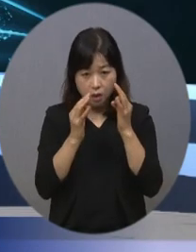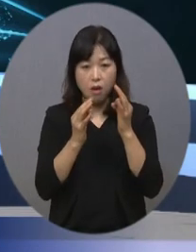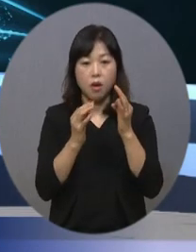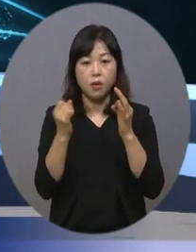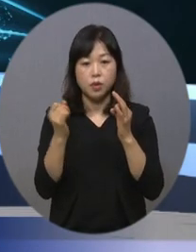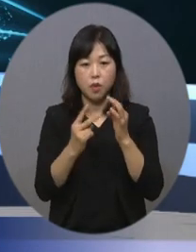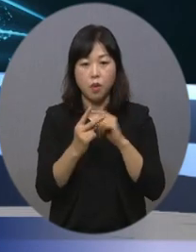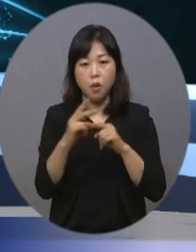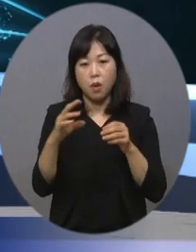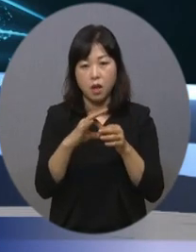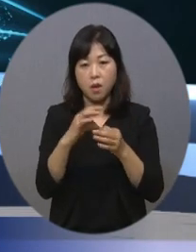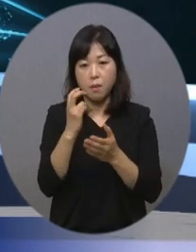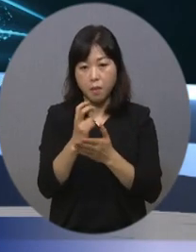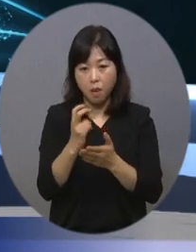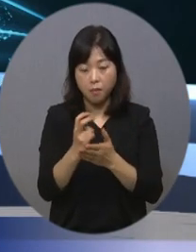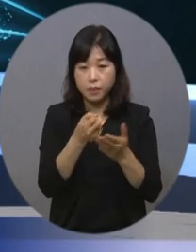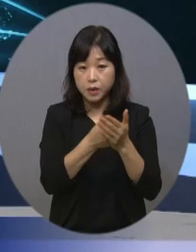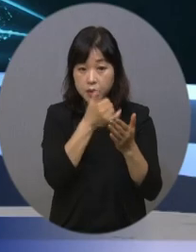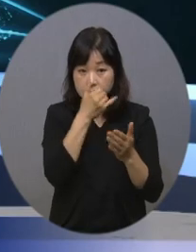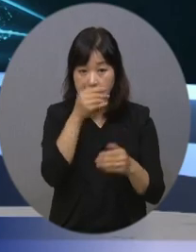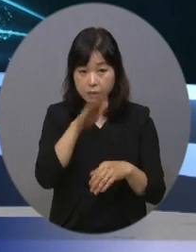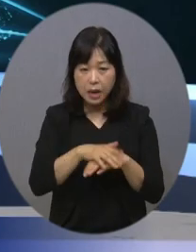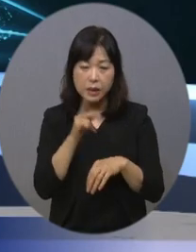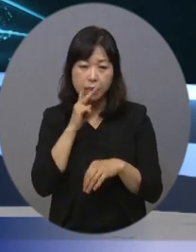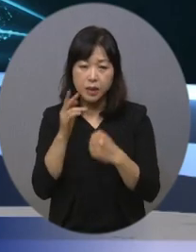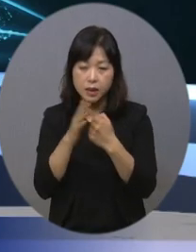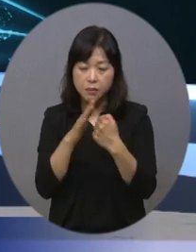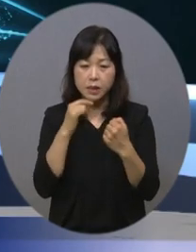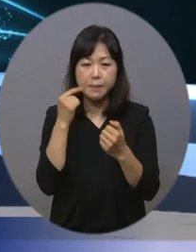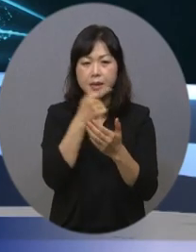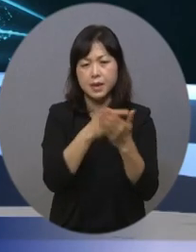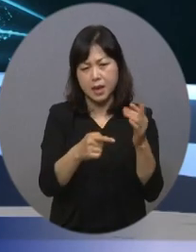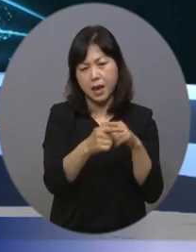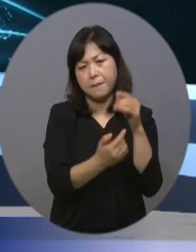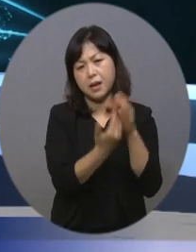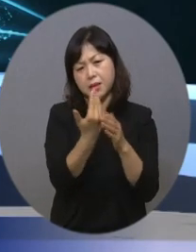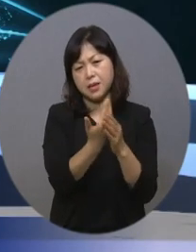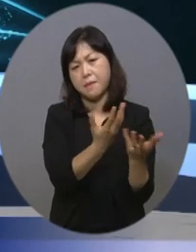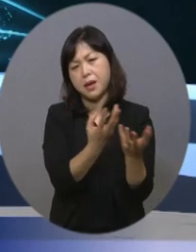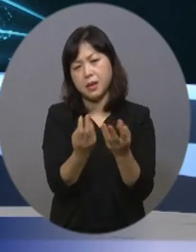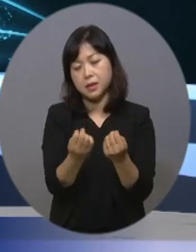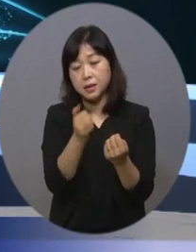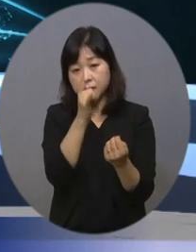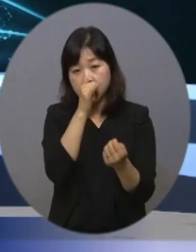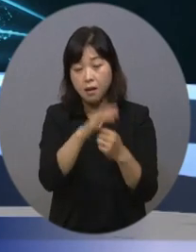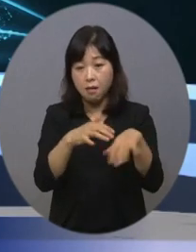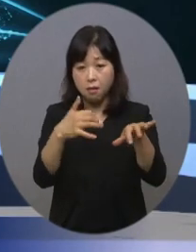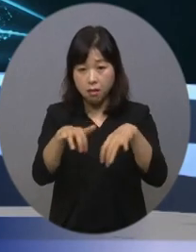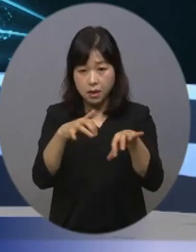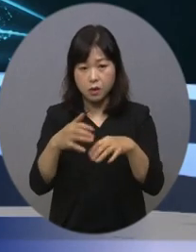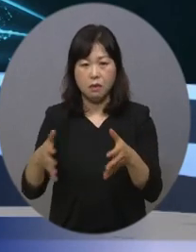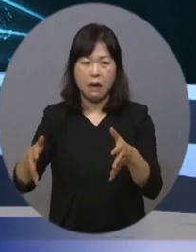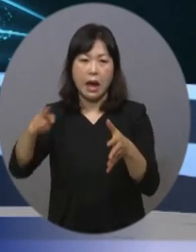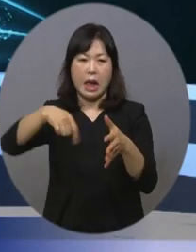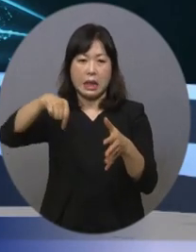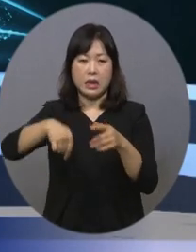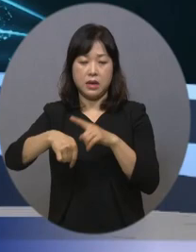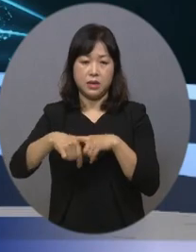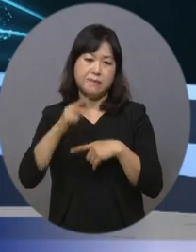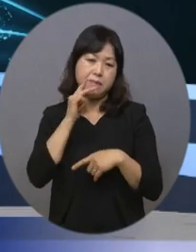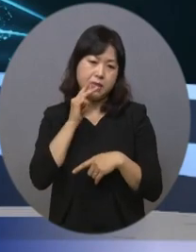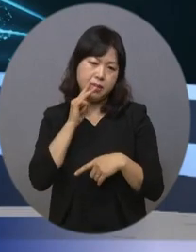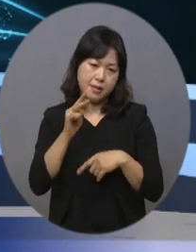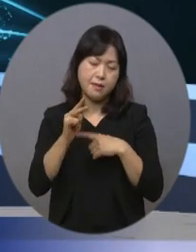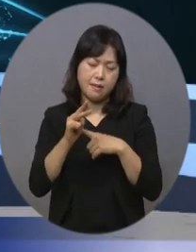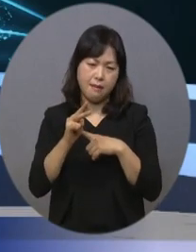처벌 규정이 마련되었지만 여전히 흡연으로 인한 피해가 계속되는 상황입니다. 거리와 실내에서 흡연 피해로 서로